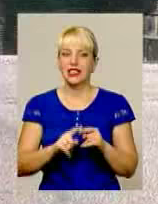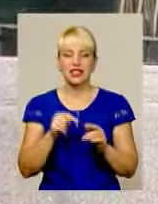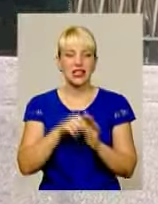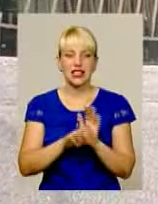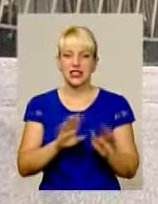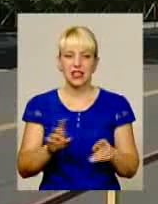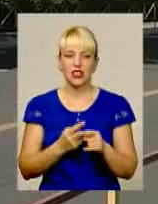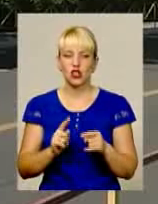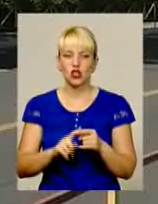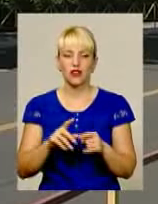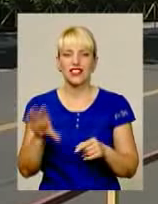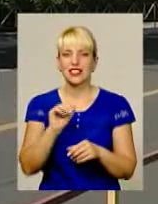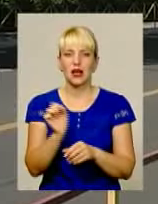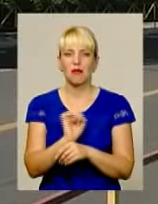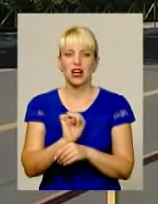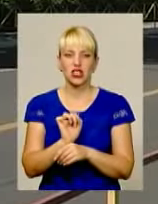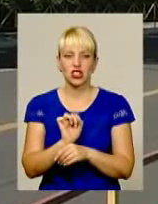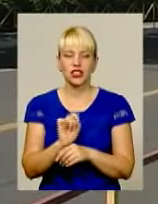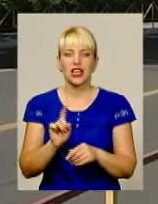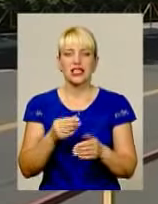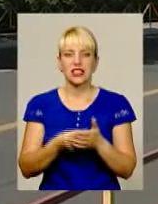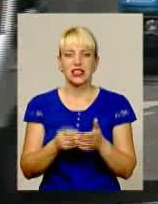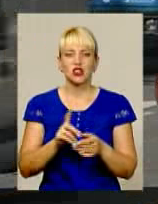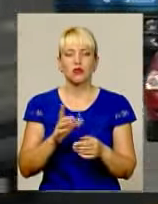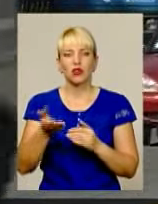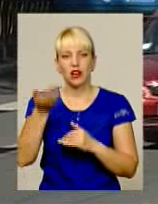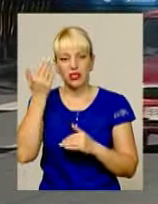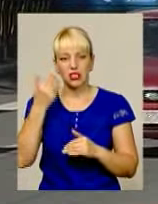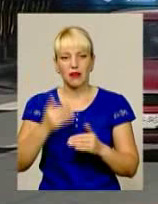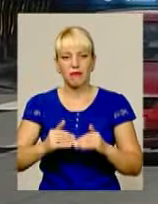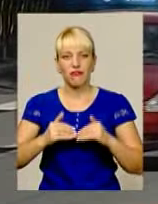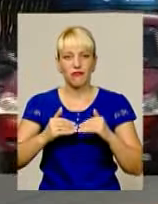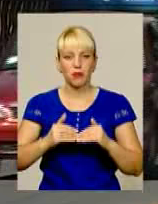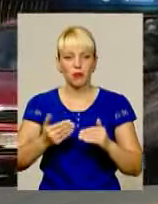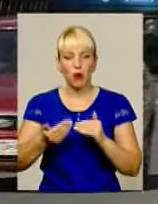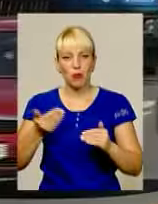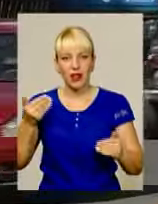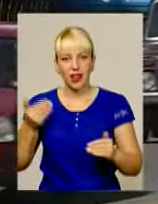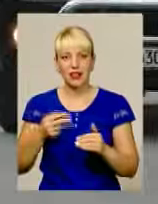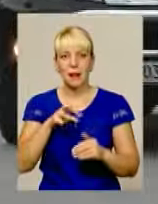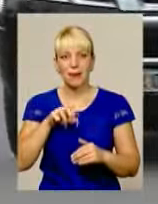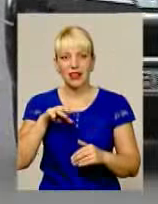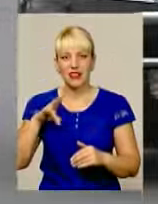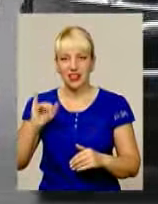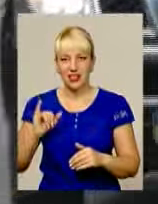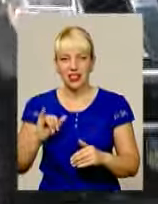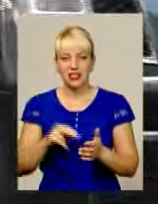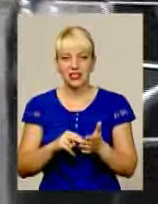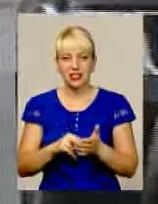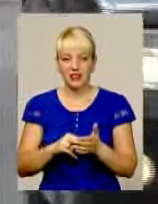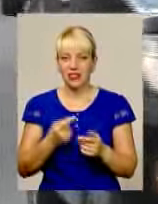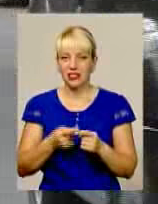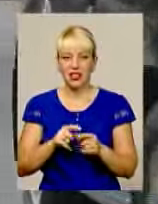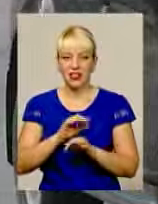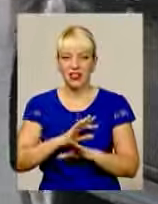вживаних авто, що потрапляє у державу, була меншою за її попередніх високих митних ставок. Бо товар постачався затіннівими схемами. Тепер це